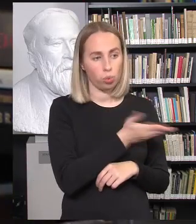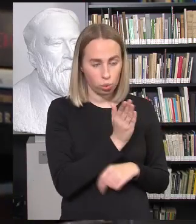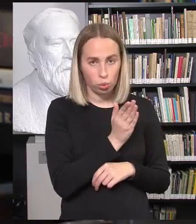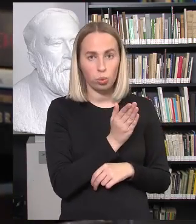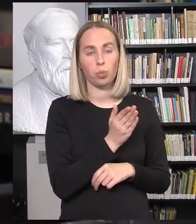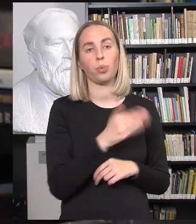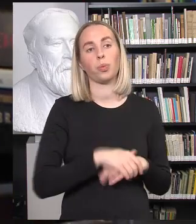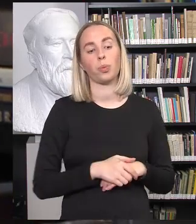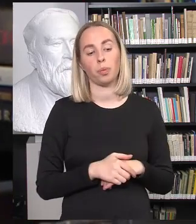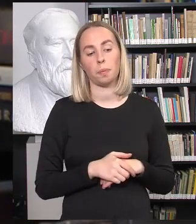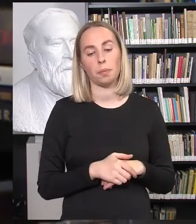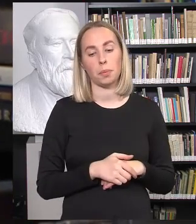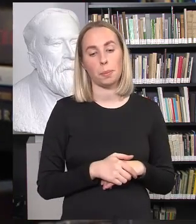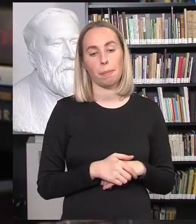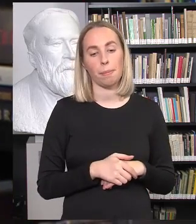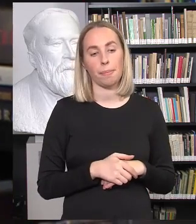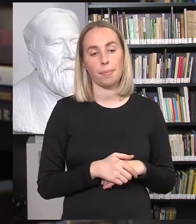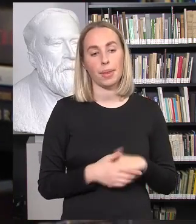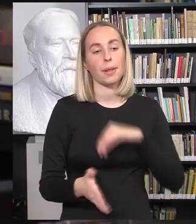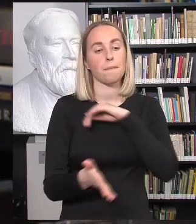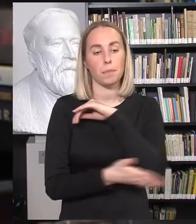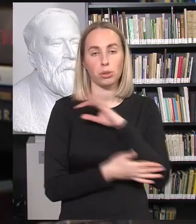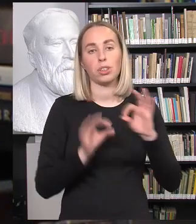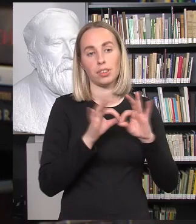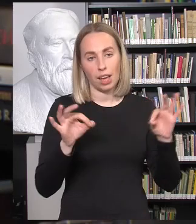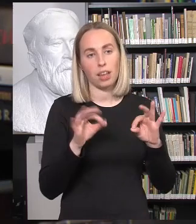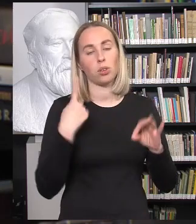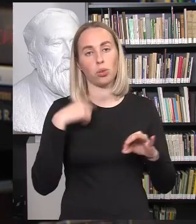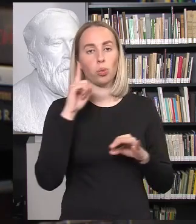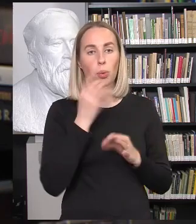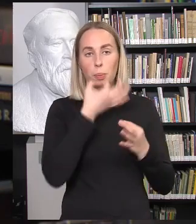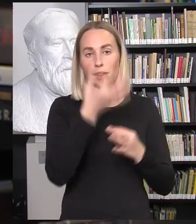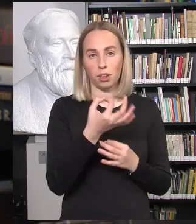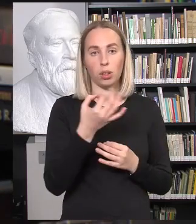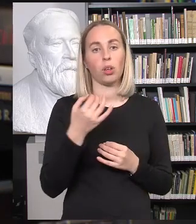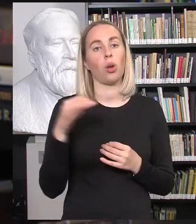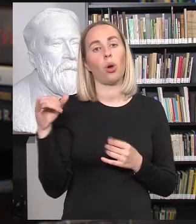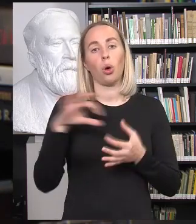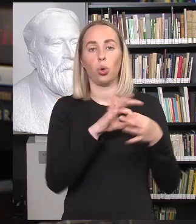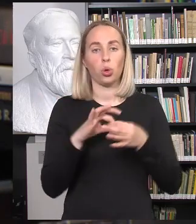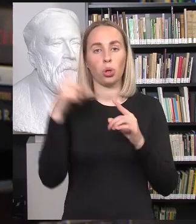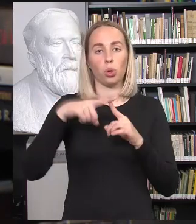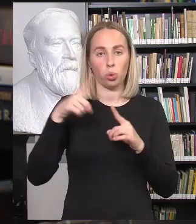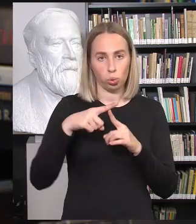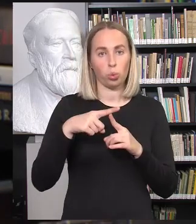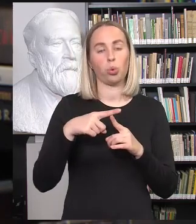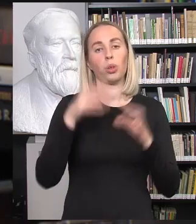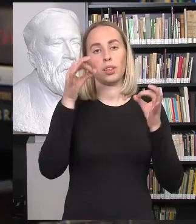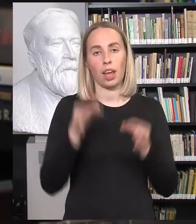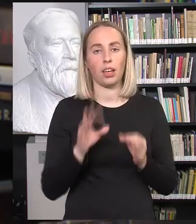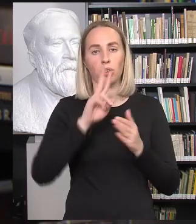tikrųjų, tik tai suabai paskutinių sakinį apie bendrinamas, tik primenu, jungtinio tautų vaiko teisių konvencijos 29